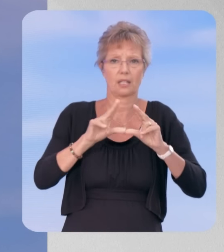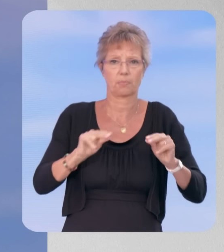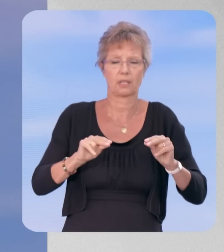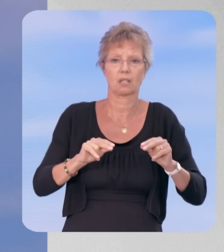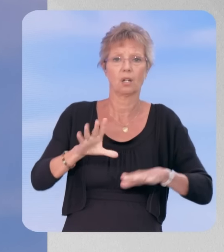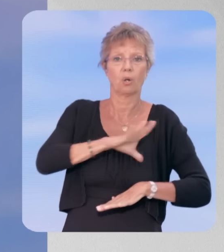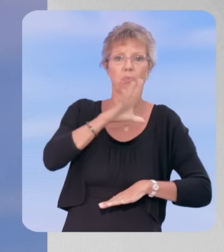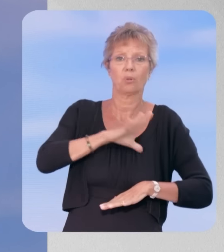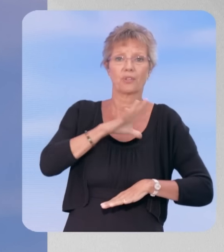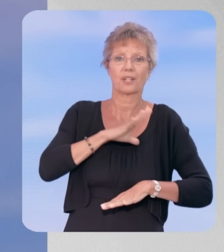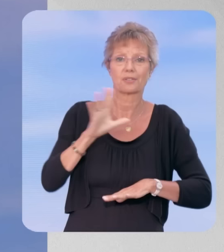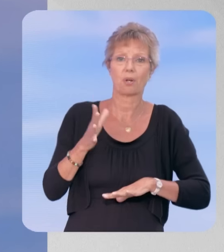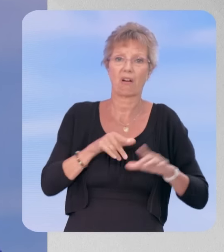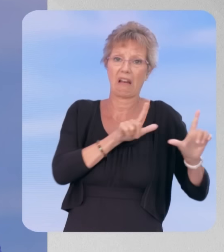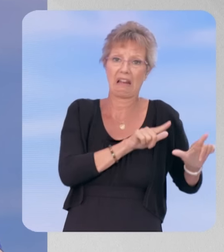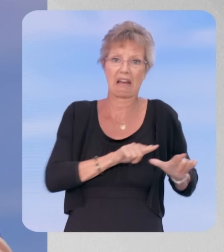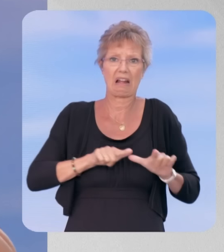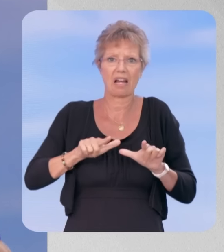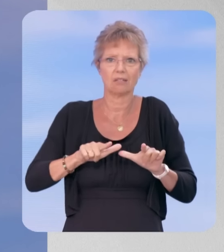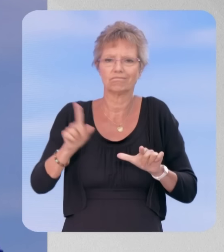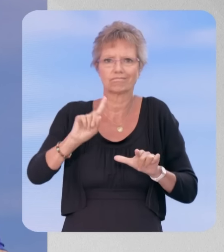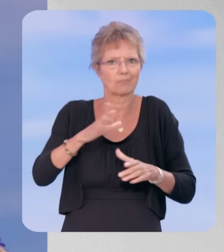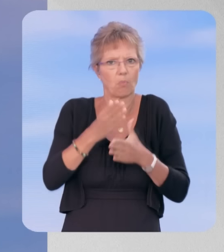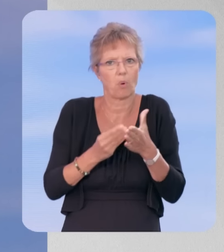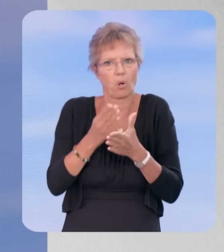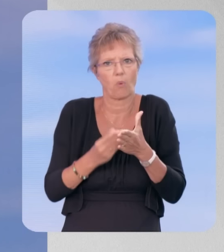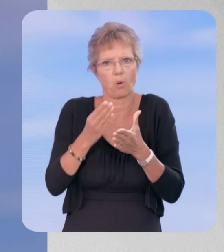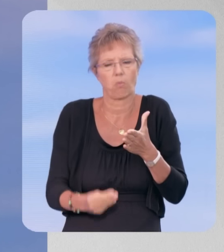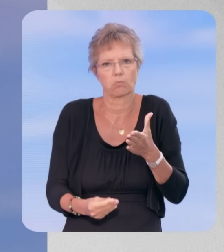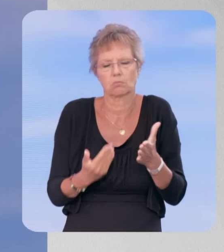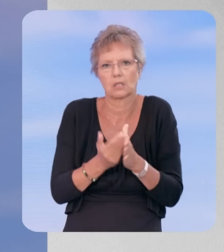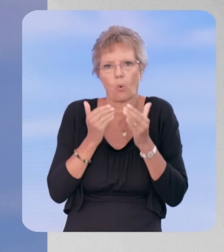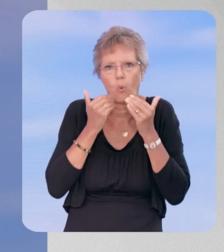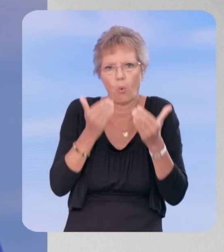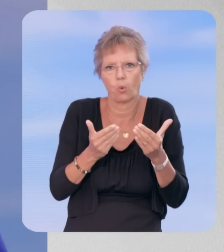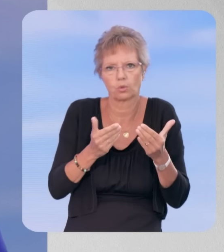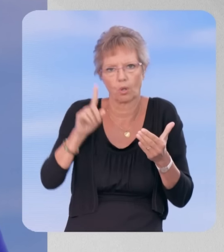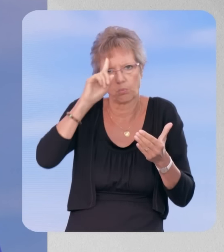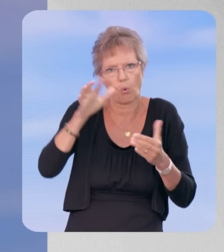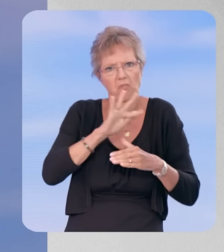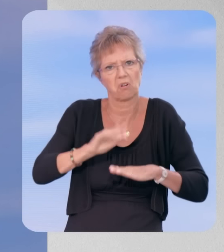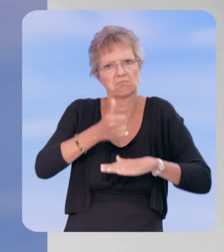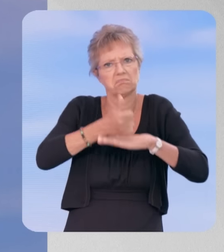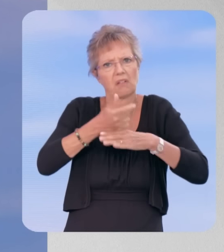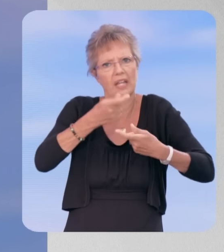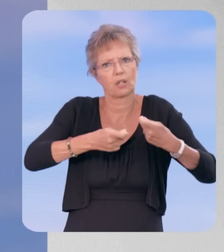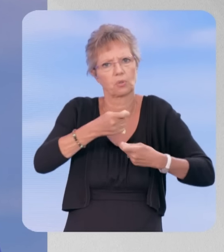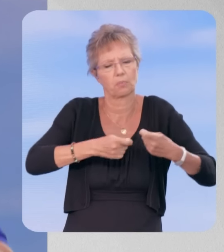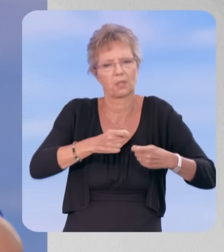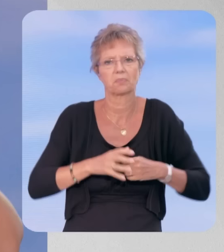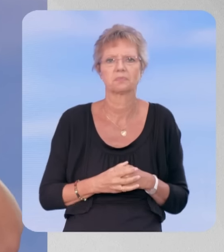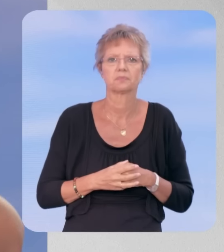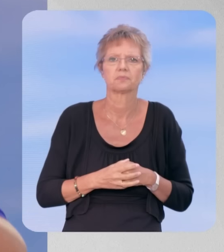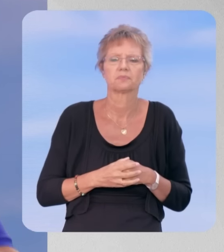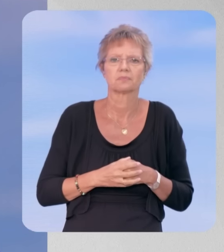professeur devant chaque classe, ce qui est quand même d'une indignité absolue pour la septième puissance économique au monde. Et je veux avoir une pensée particulière,